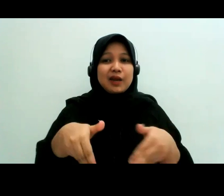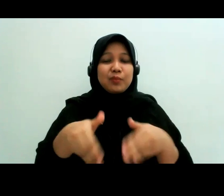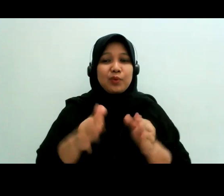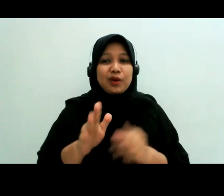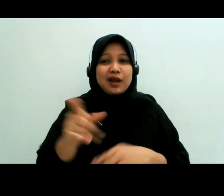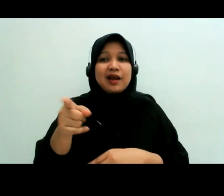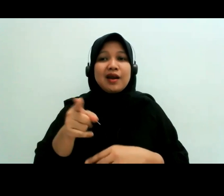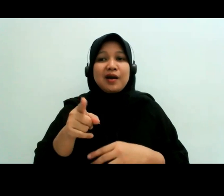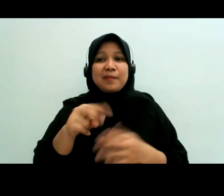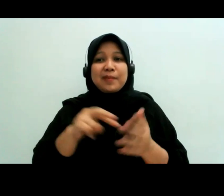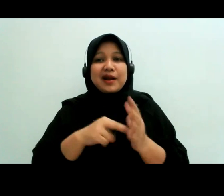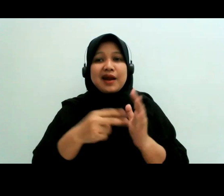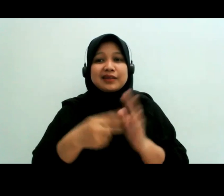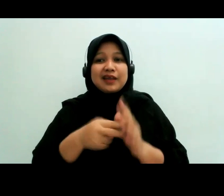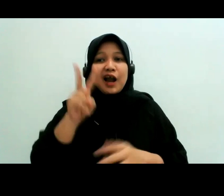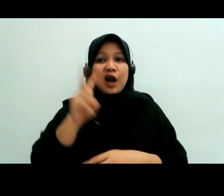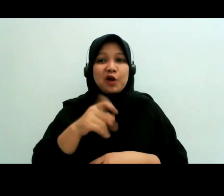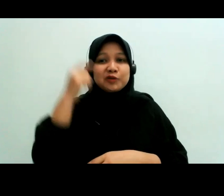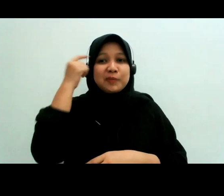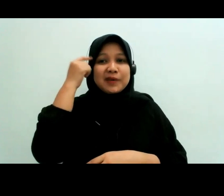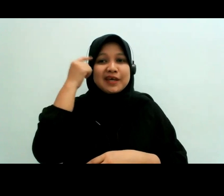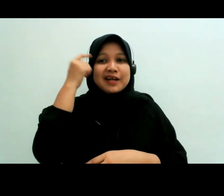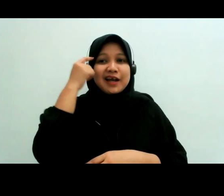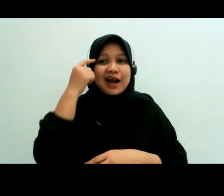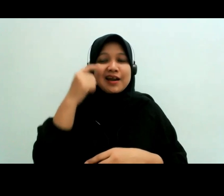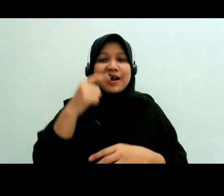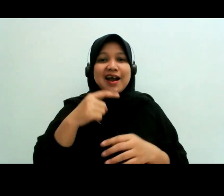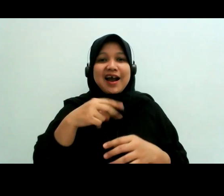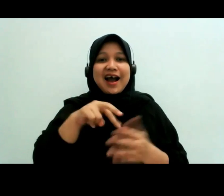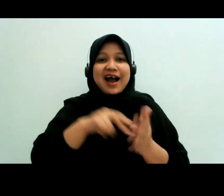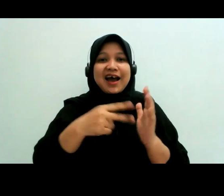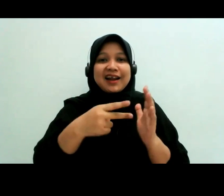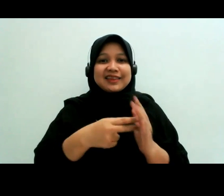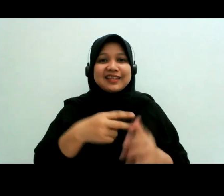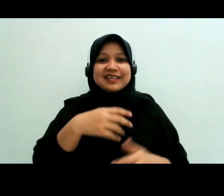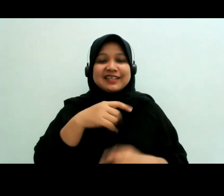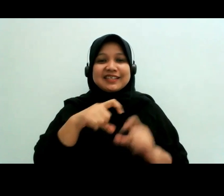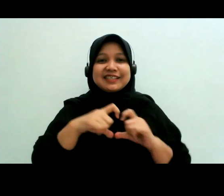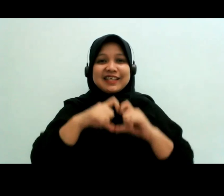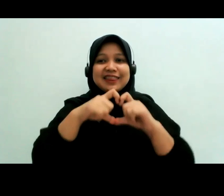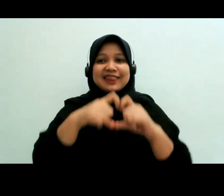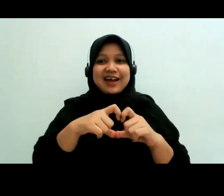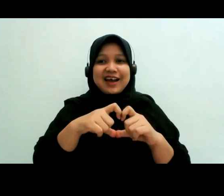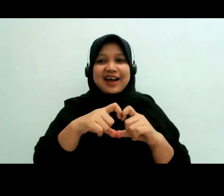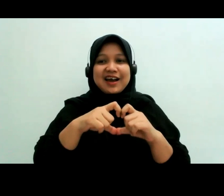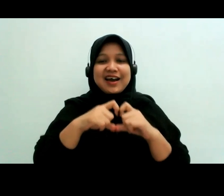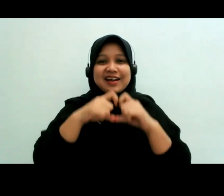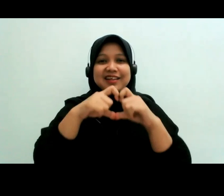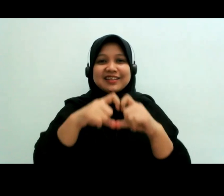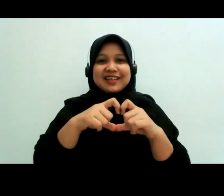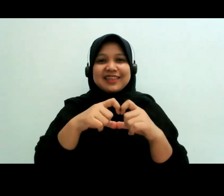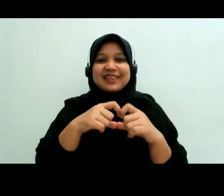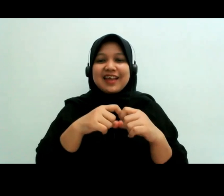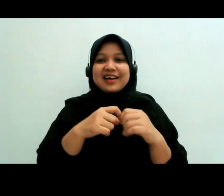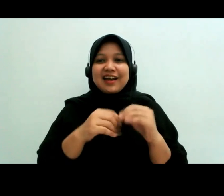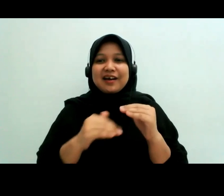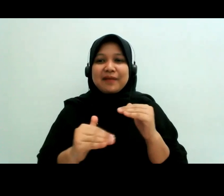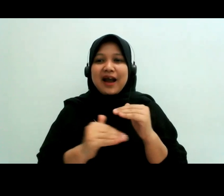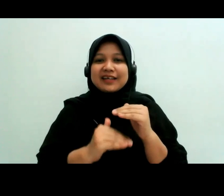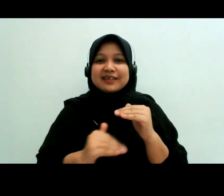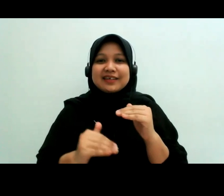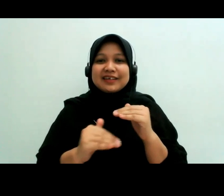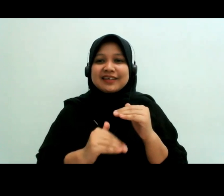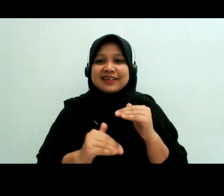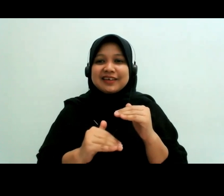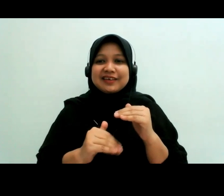saya setuju Mas betul-betul betul saya setuju Mas Ajiwan itu mereduksi makna cinta yang haki ya Mas setuju banget